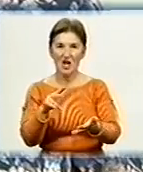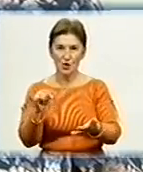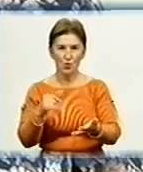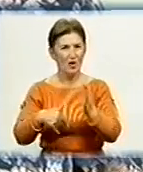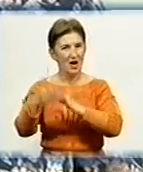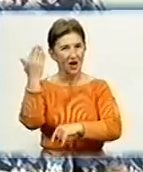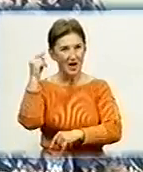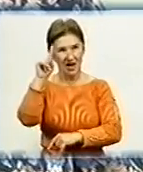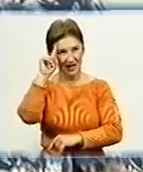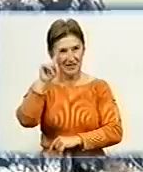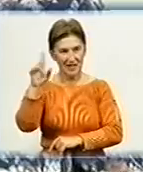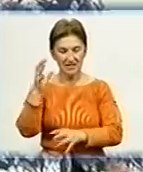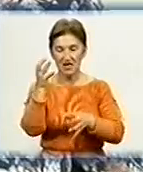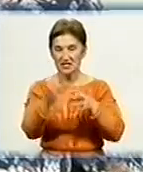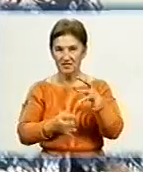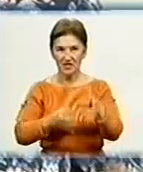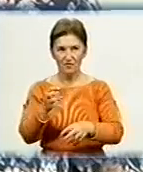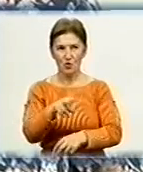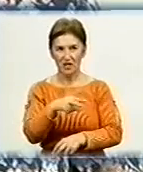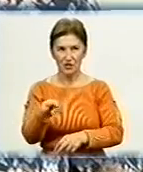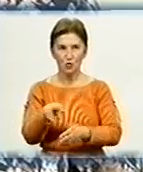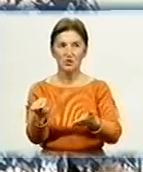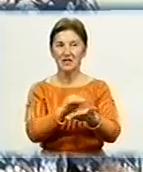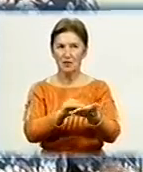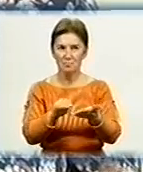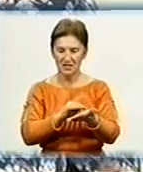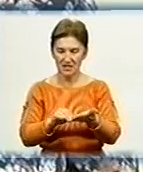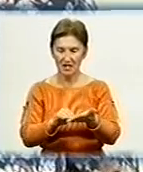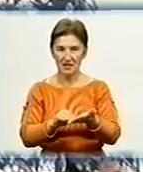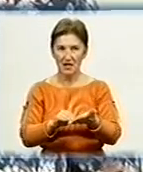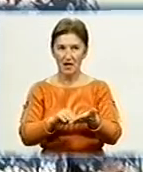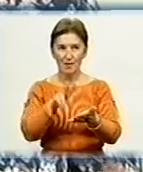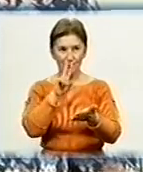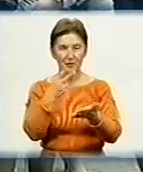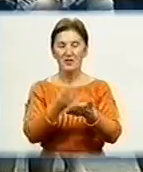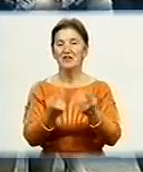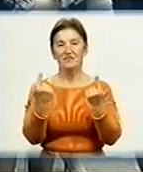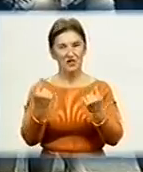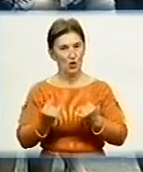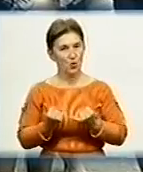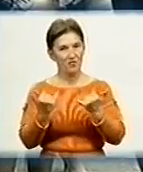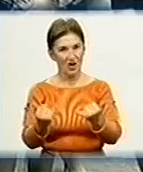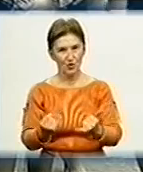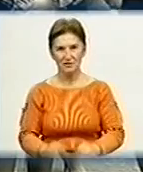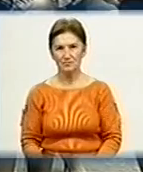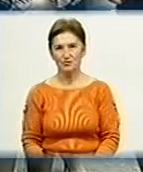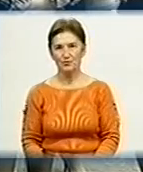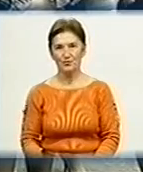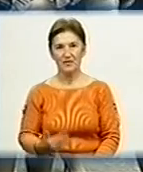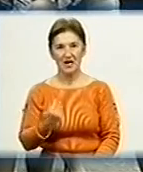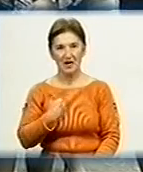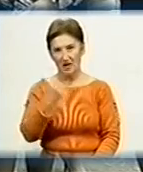світової літератури писали саме новелу і проявляли до неї велику увагу. Я дякую